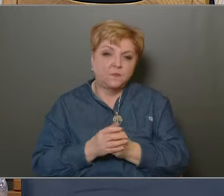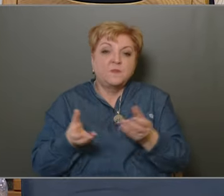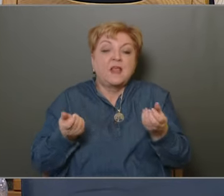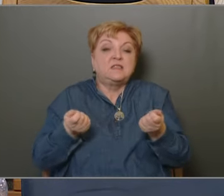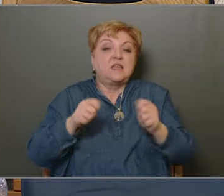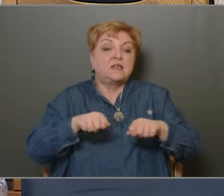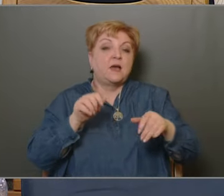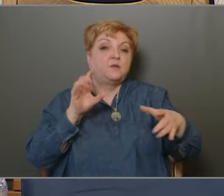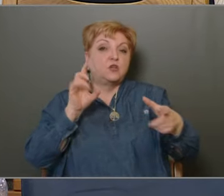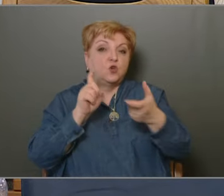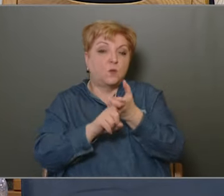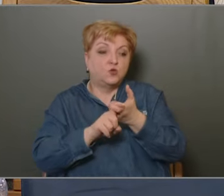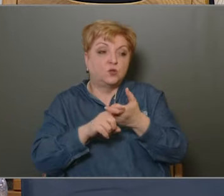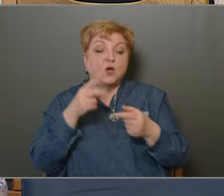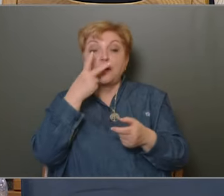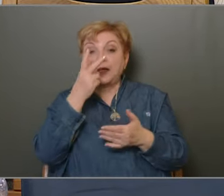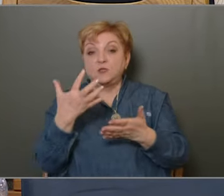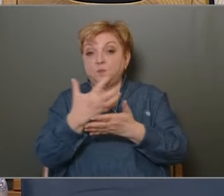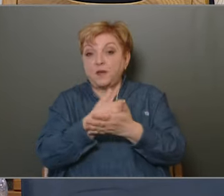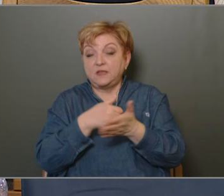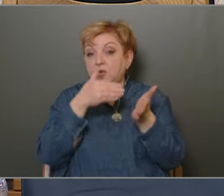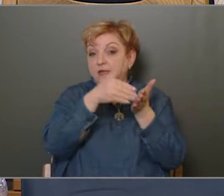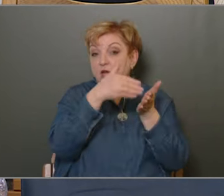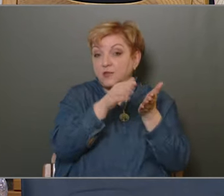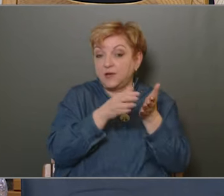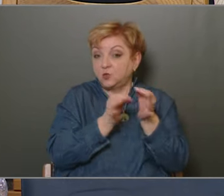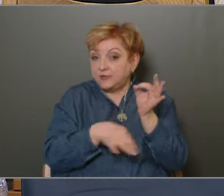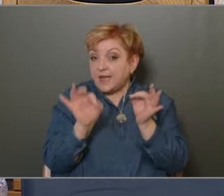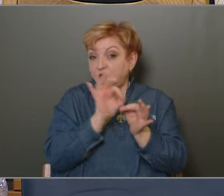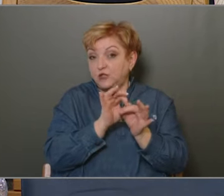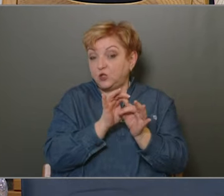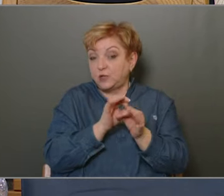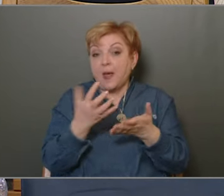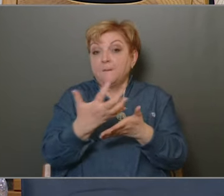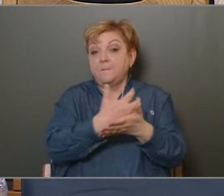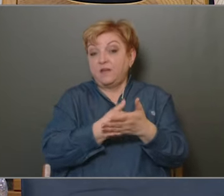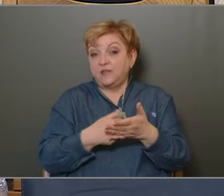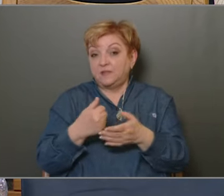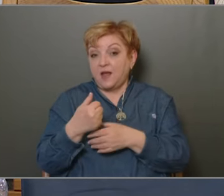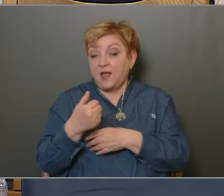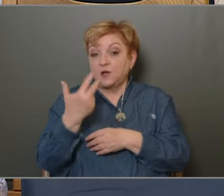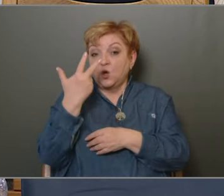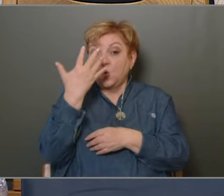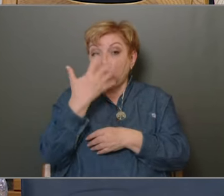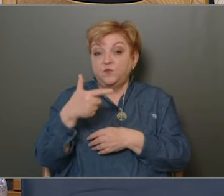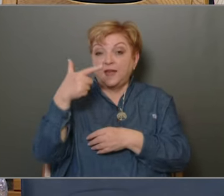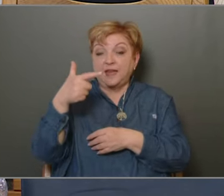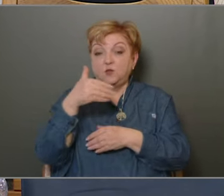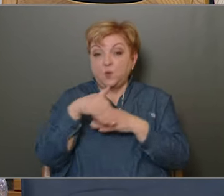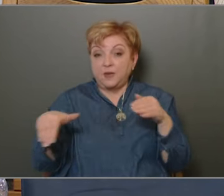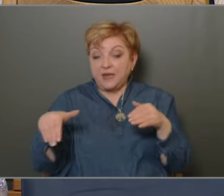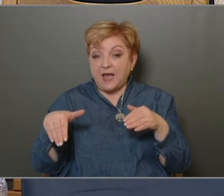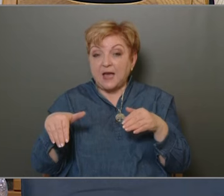árszámadással kapcsolatban, ha megnézzük a bevételek és kiadások teljesítését, akkor a bevételek 52 milliárd 127